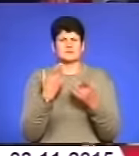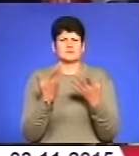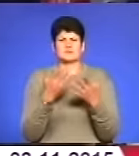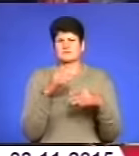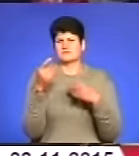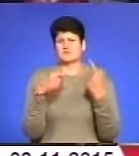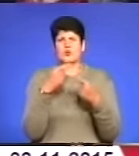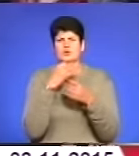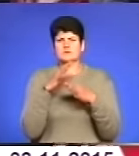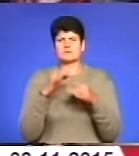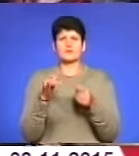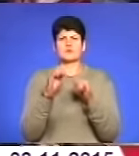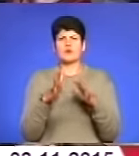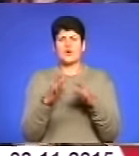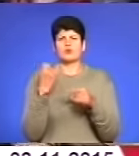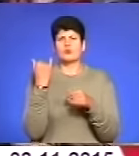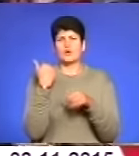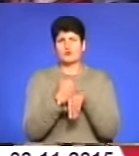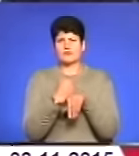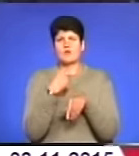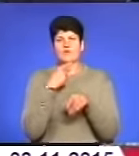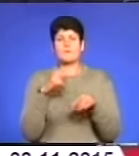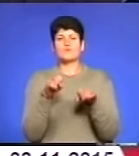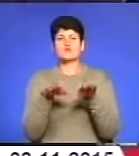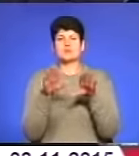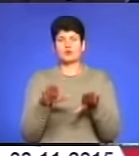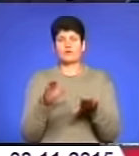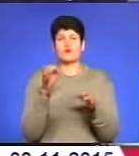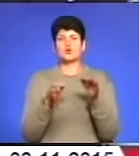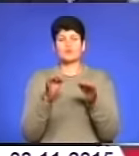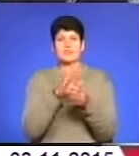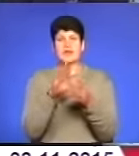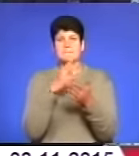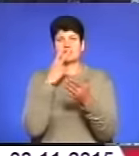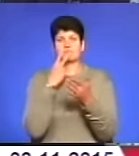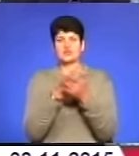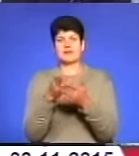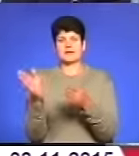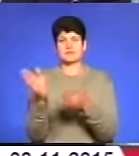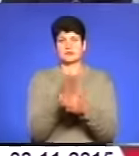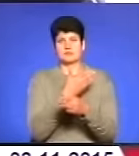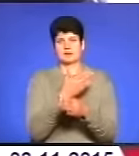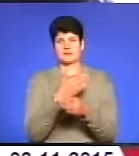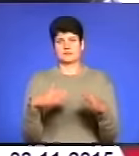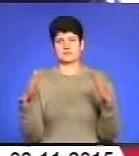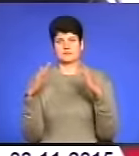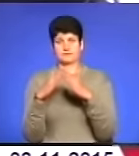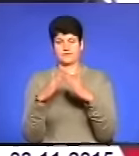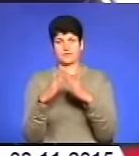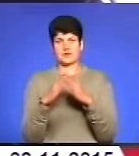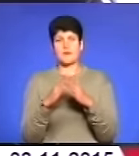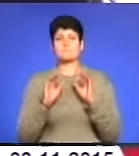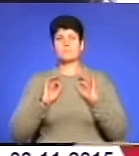склалась. Основна теза – постанова апеляційного суду не передбачає демонтаж споруди. Чи прокуратура